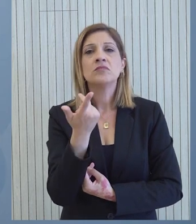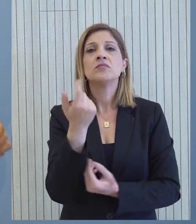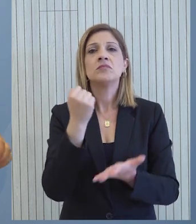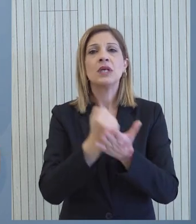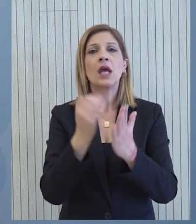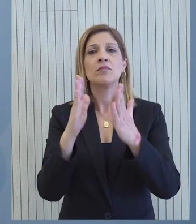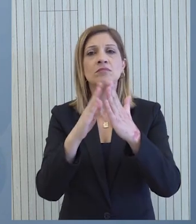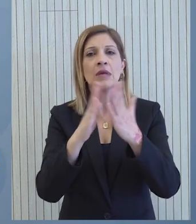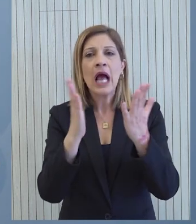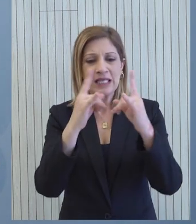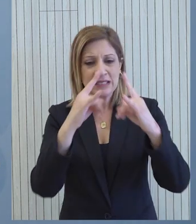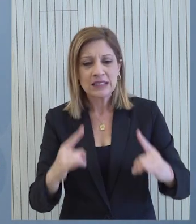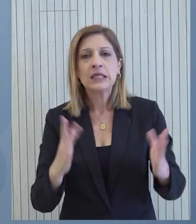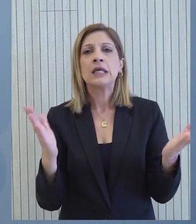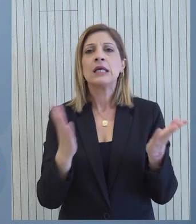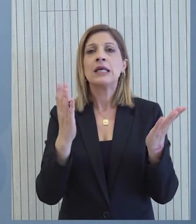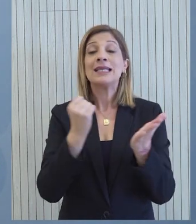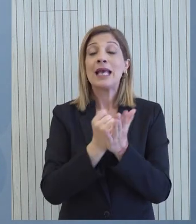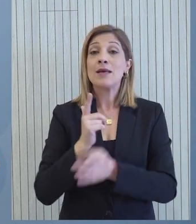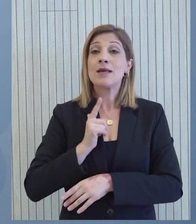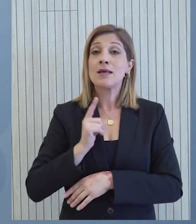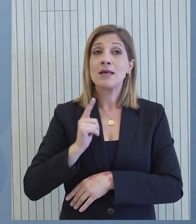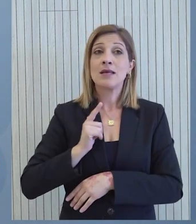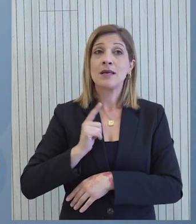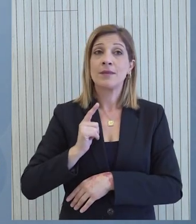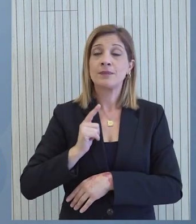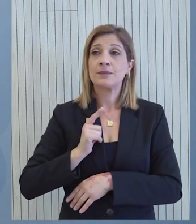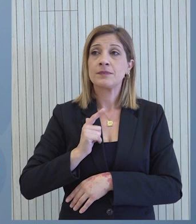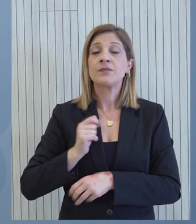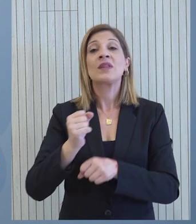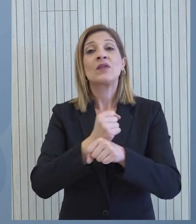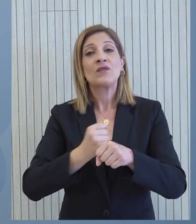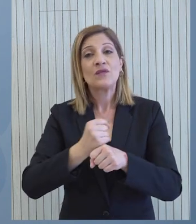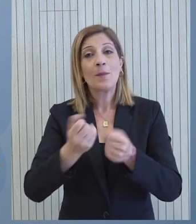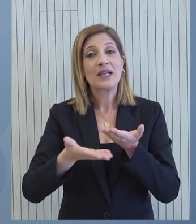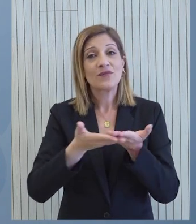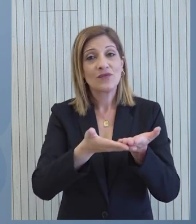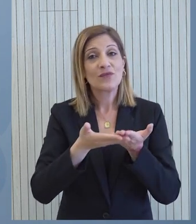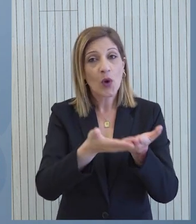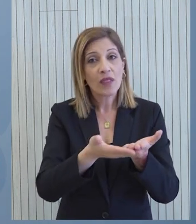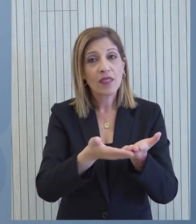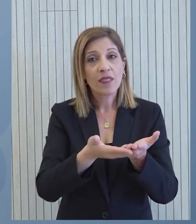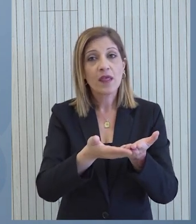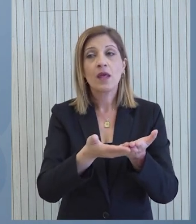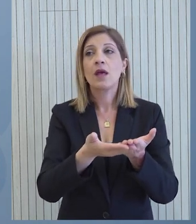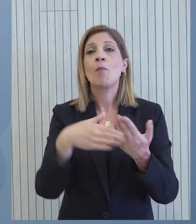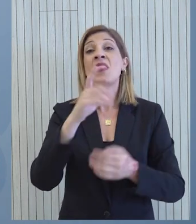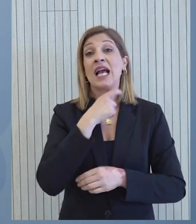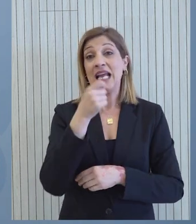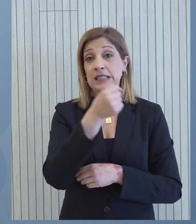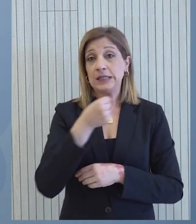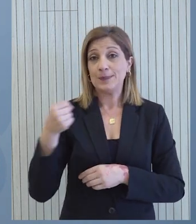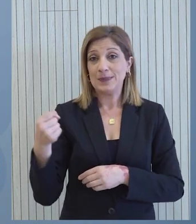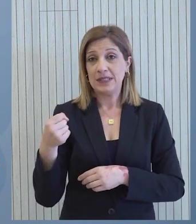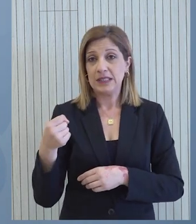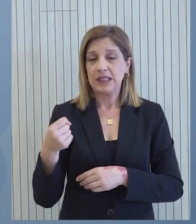στέγασης προσωρινής στέγασης ενώ αναμένεται και φαρμακευτική βοήθεια η οποία δεν θα χρειάζεται ψυγείο για να μπορέσει να αποθηκευτεί